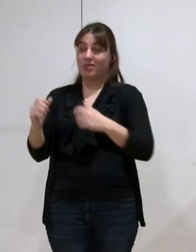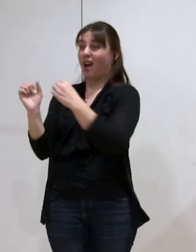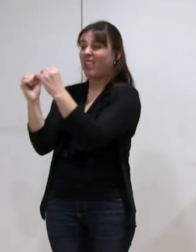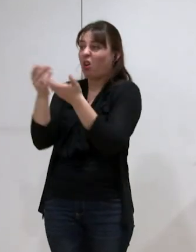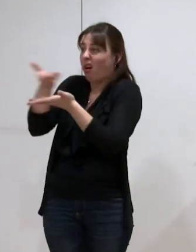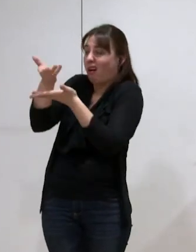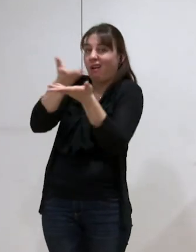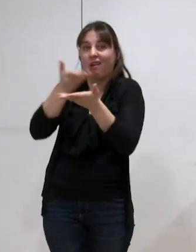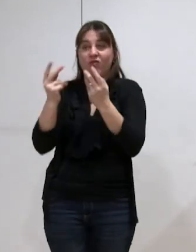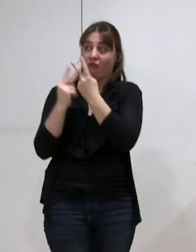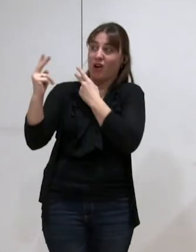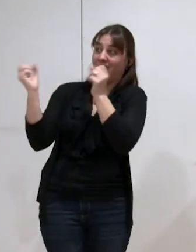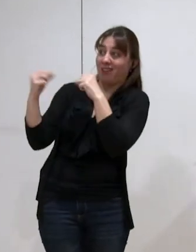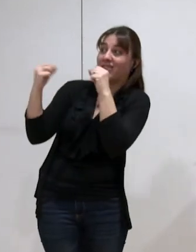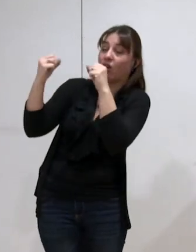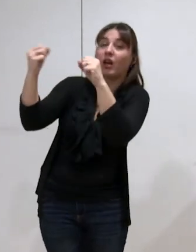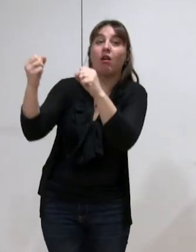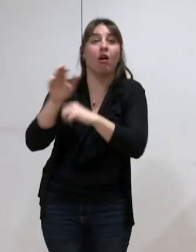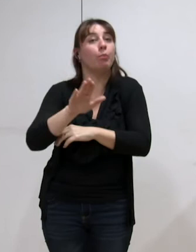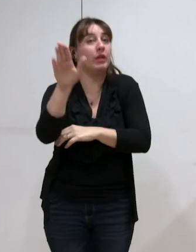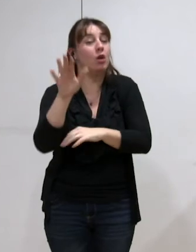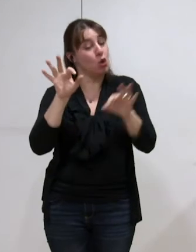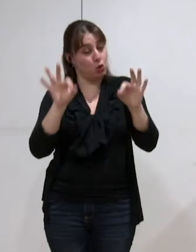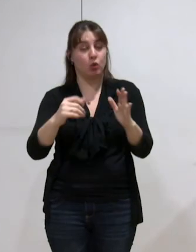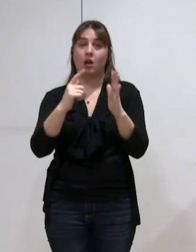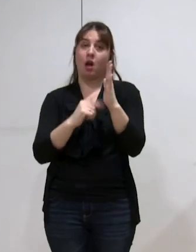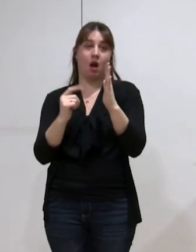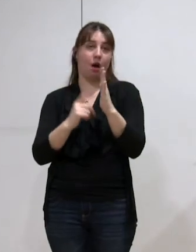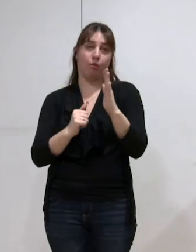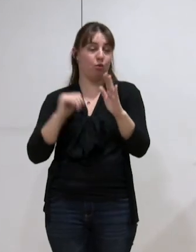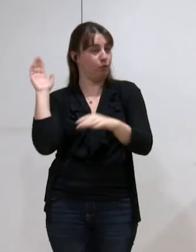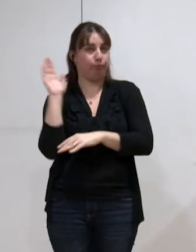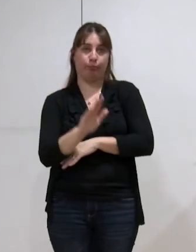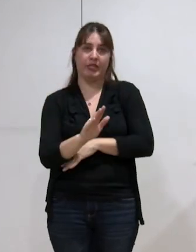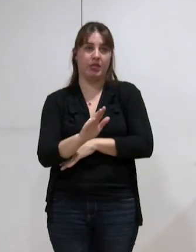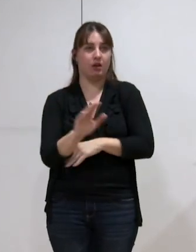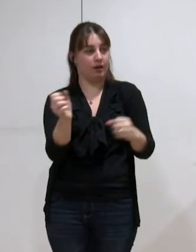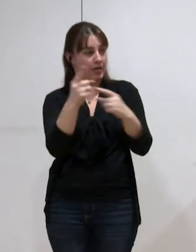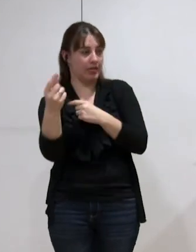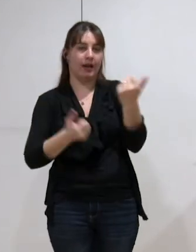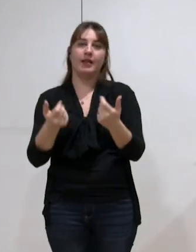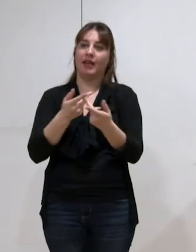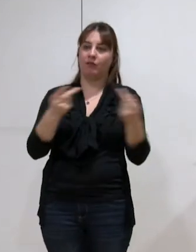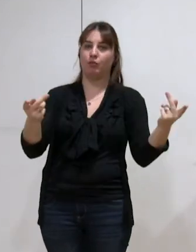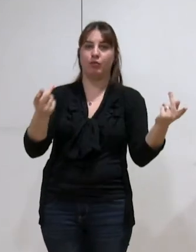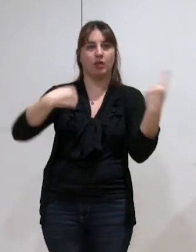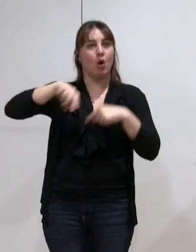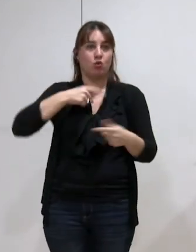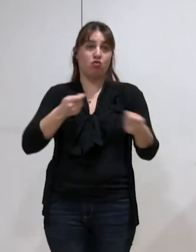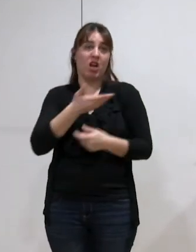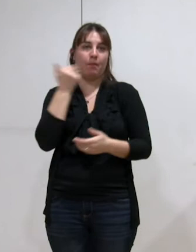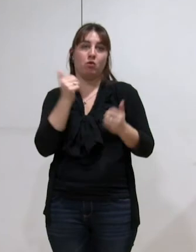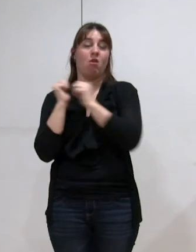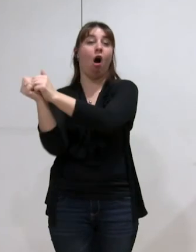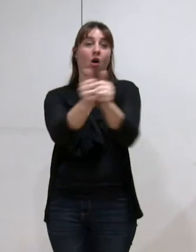et donc nous pensons effectivement que l'impôt est une contribution pour gérer le service public que nous gérons mieux de façon collective